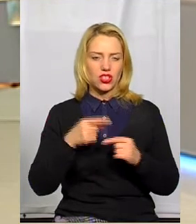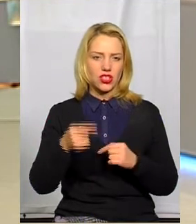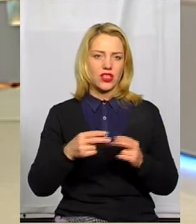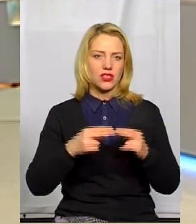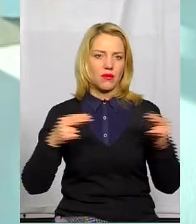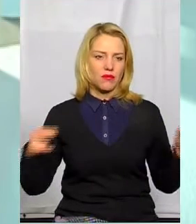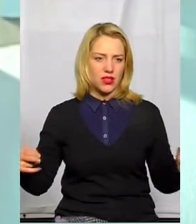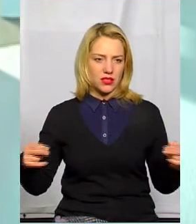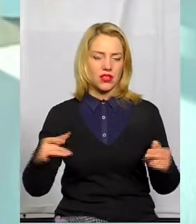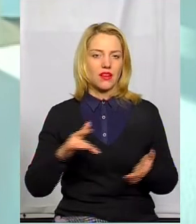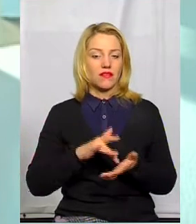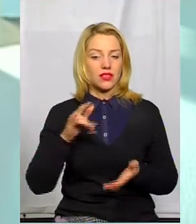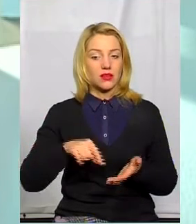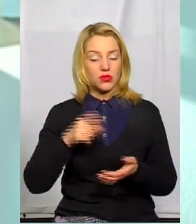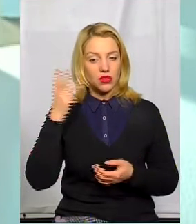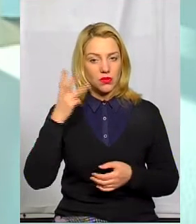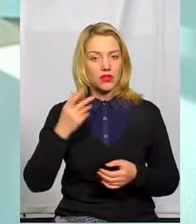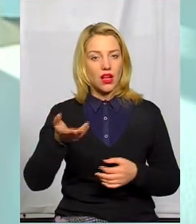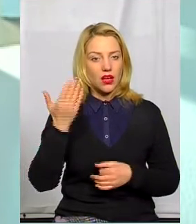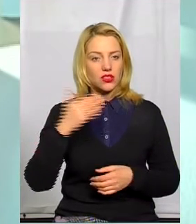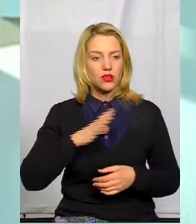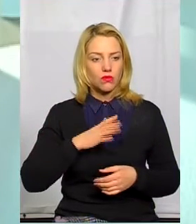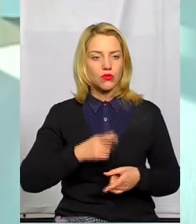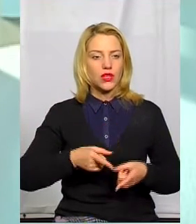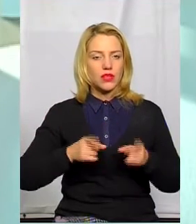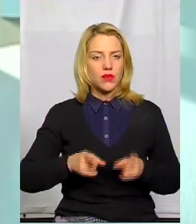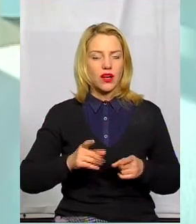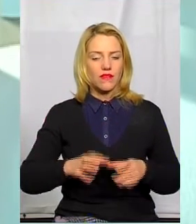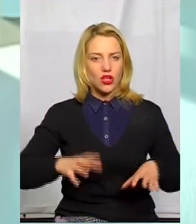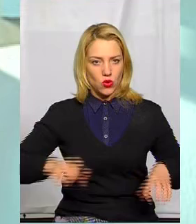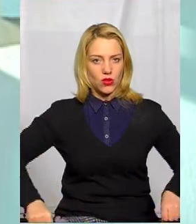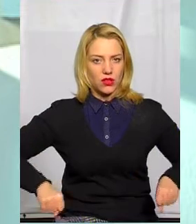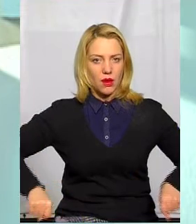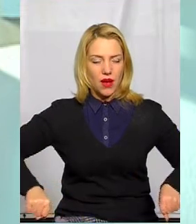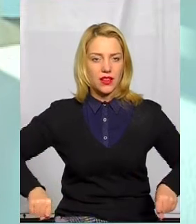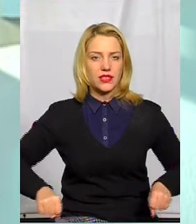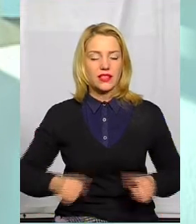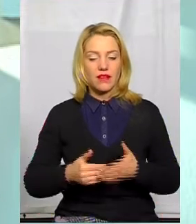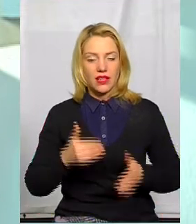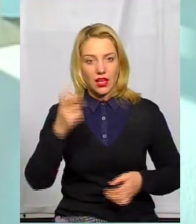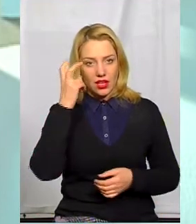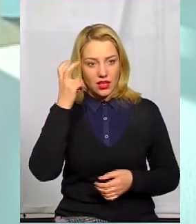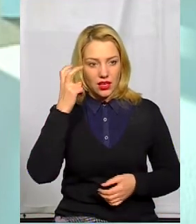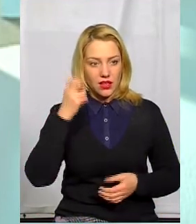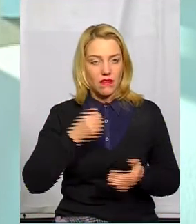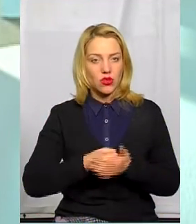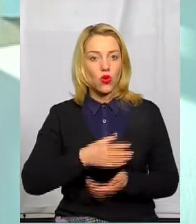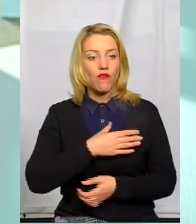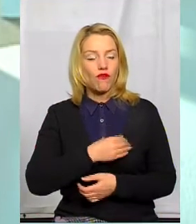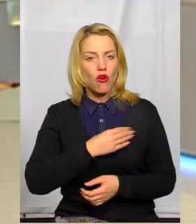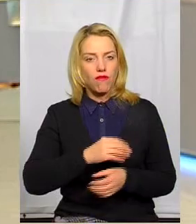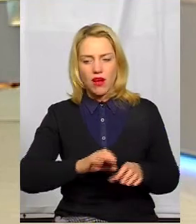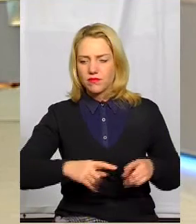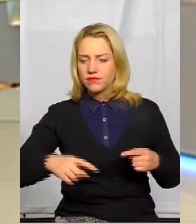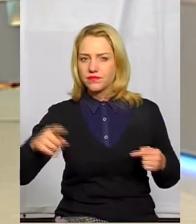центрі міста Хмельницького, то тоді справді був ланцюг, люди трималися за руки від Києва до Львова.